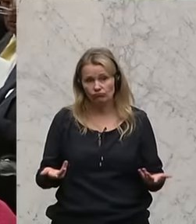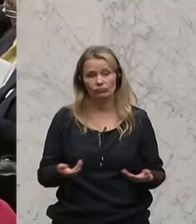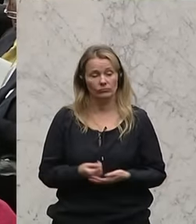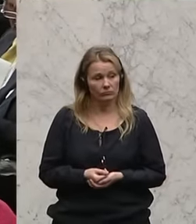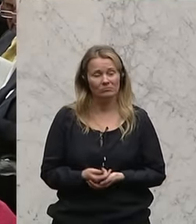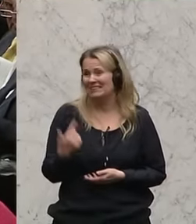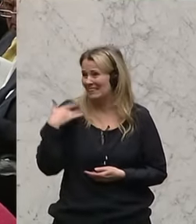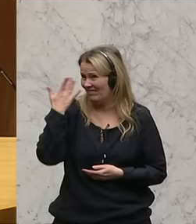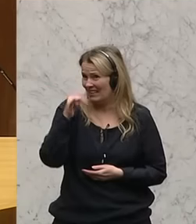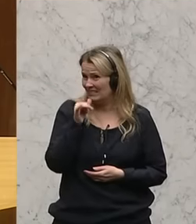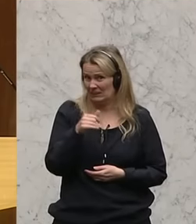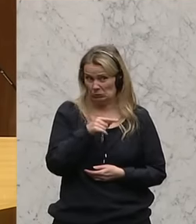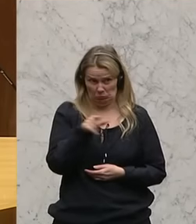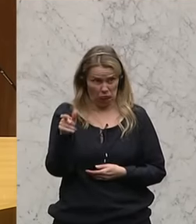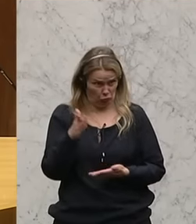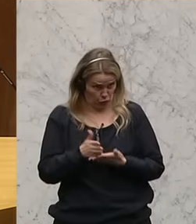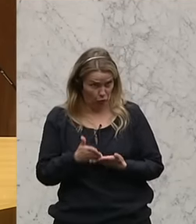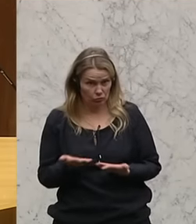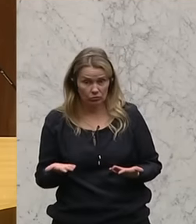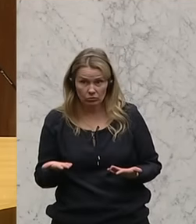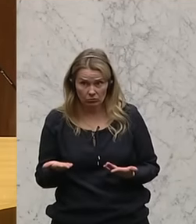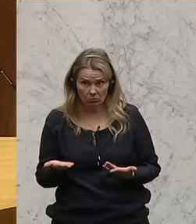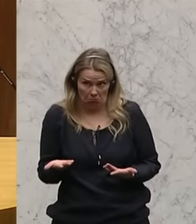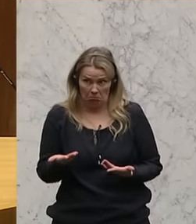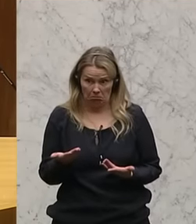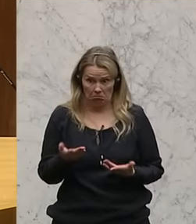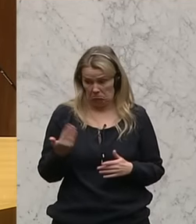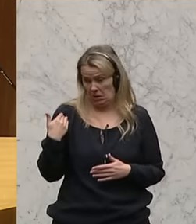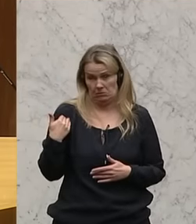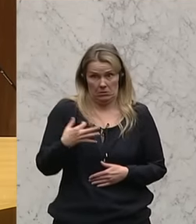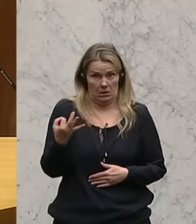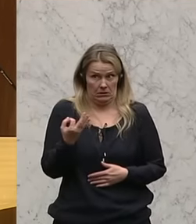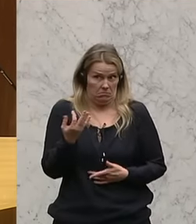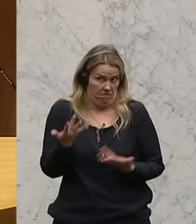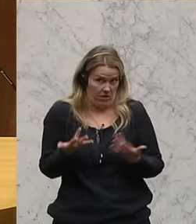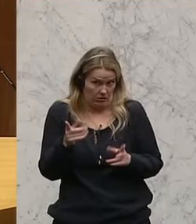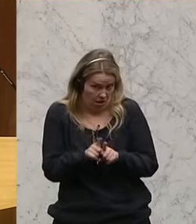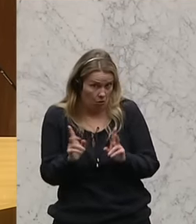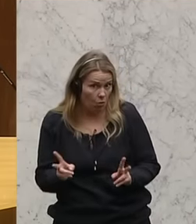Und ich weiß nicht, ob Sie es getan haben. Sie hätten es auch in den letzten Tagen tun können.